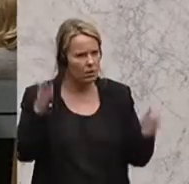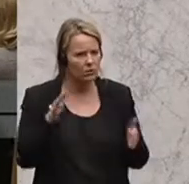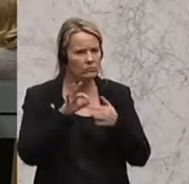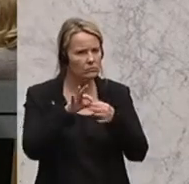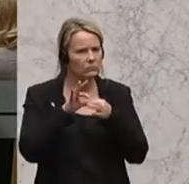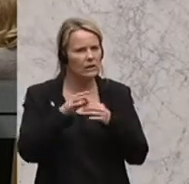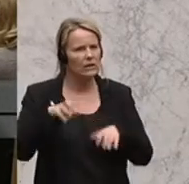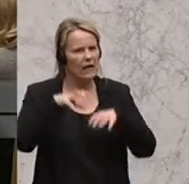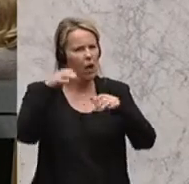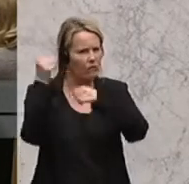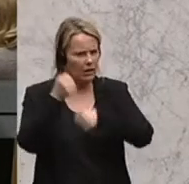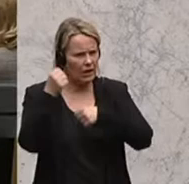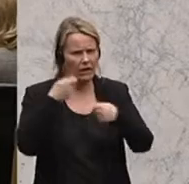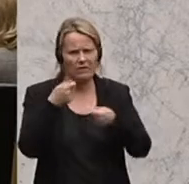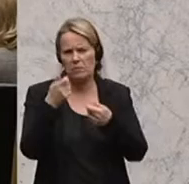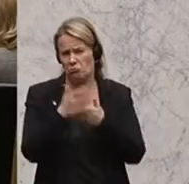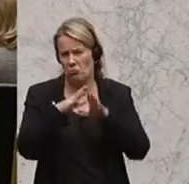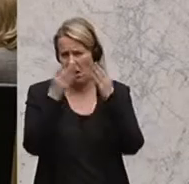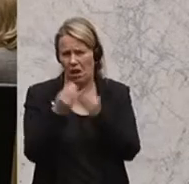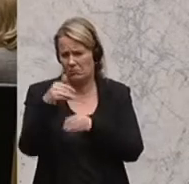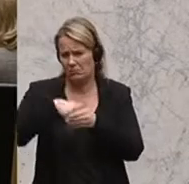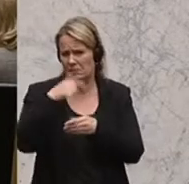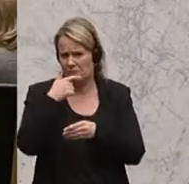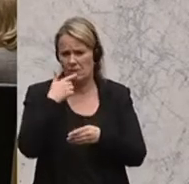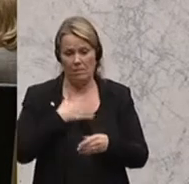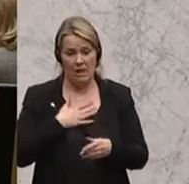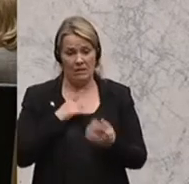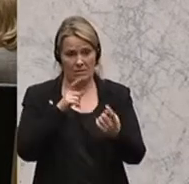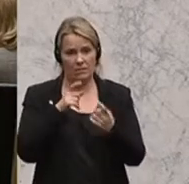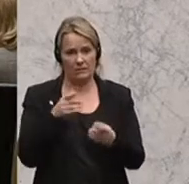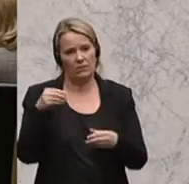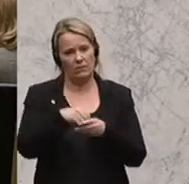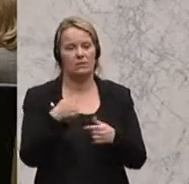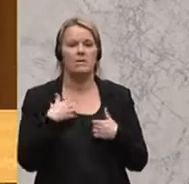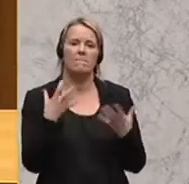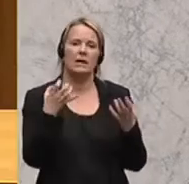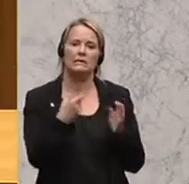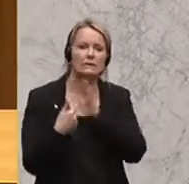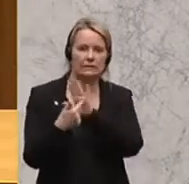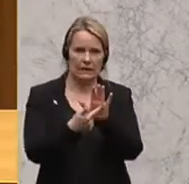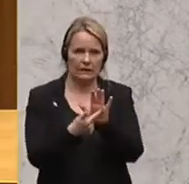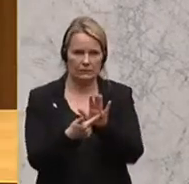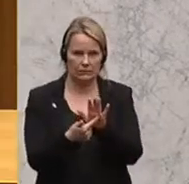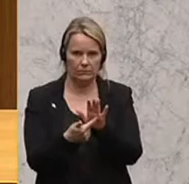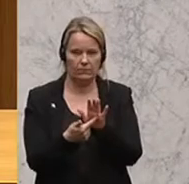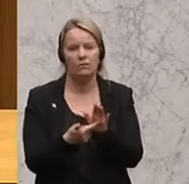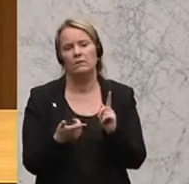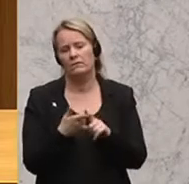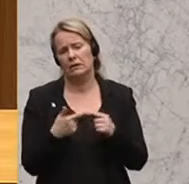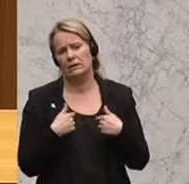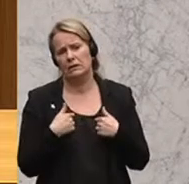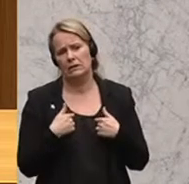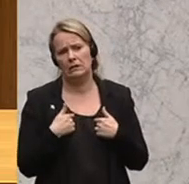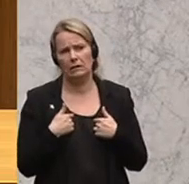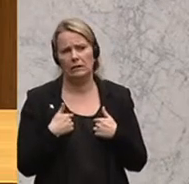Rauchfangkehrergewerbes ist ja alles schon gesagt. Ich möchte daher meinen Debattenbeitrag dazu nutzen, einen Praxisbeitrag einzubringen. Wenn ich so diese